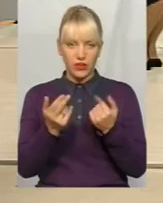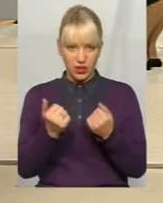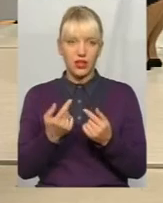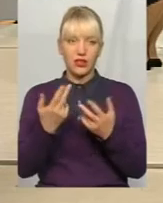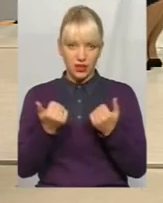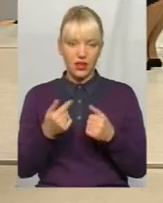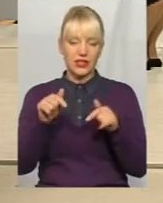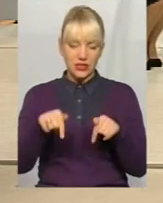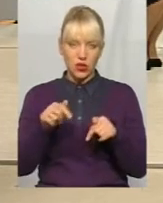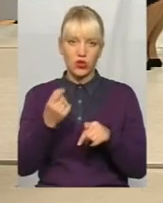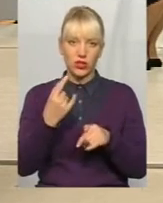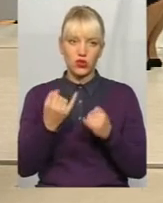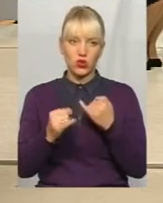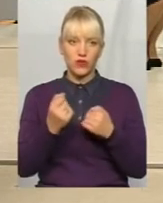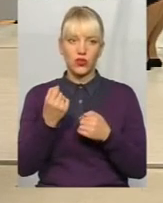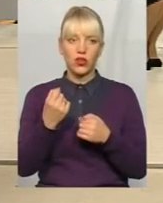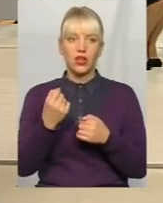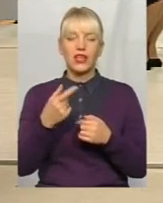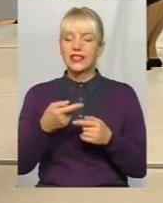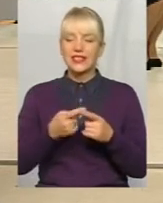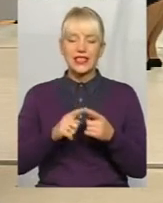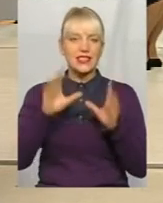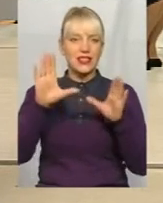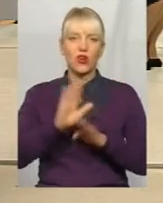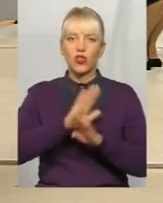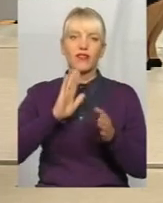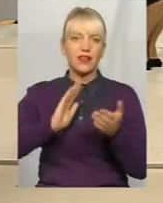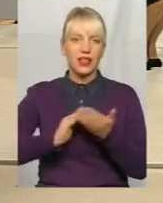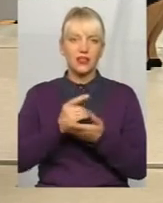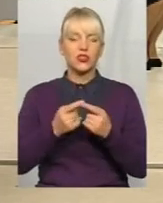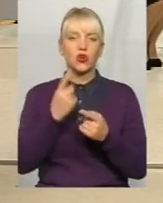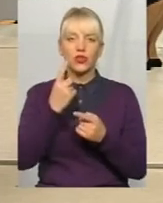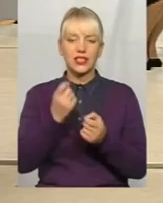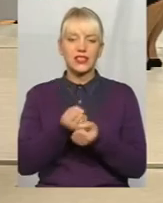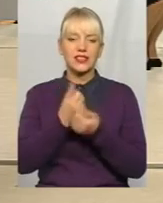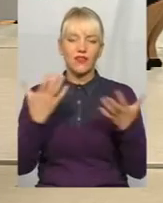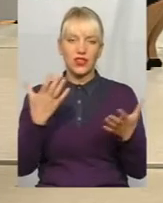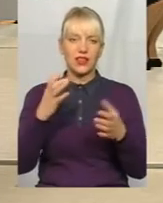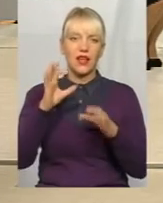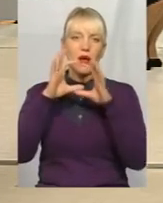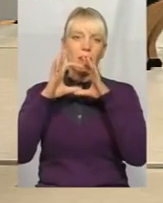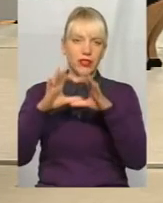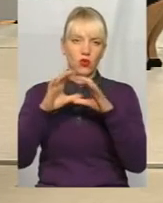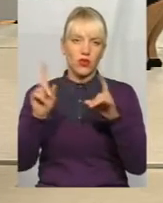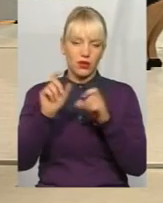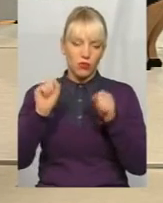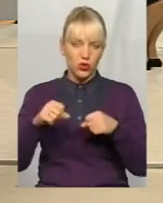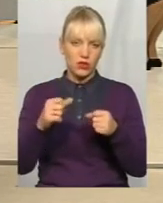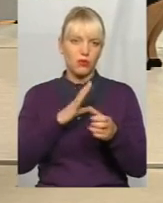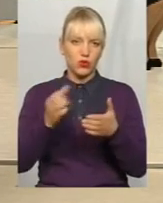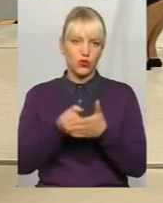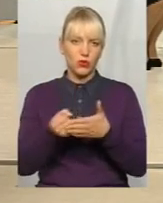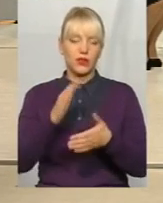11 жовтня цього року. На жаль, не дуже якісний закон, але це єдине світло-п'ятне, якого вдавалося добитися завдяки діяльності і нашої